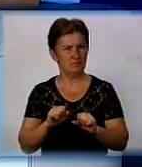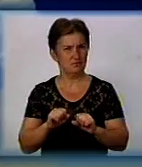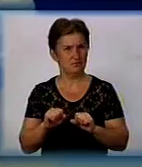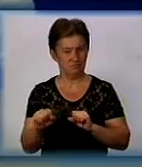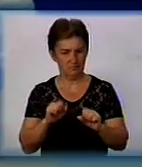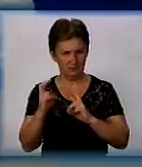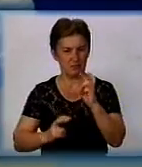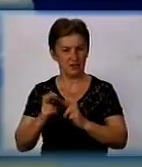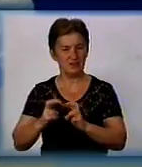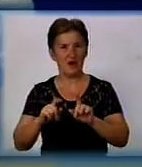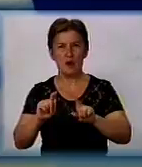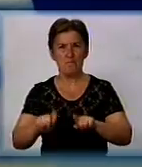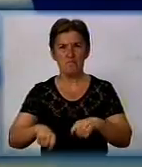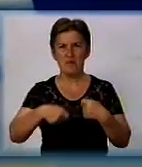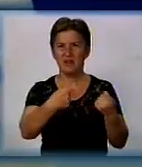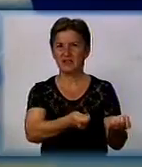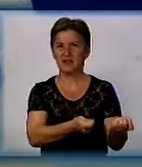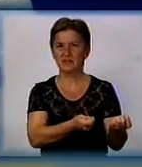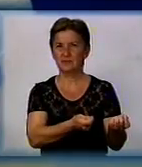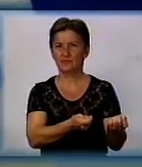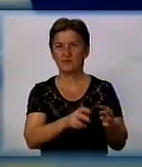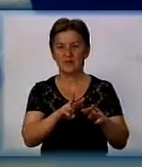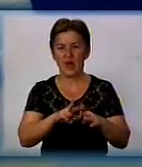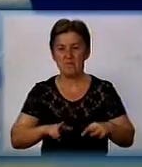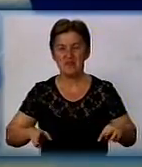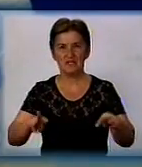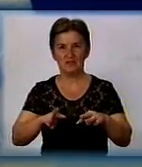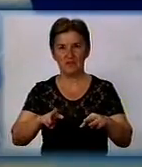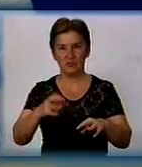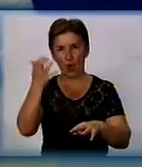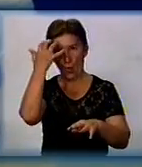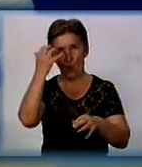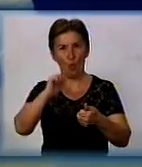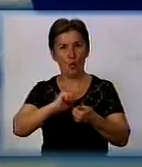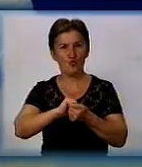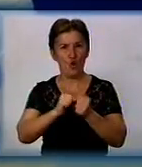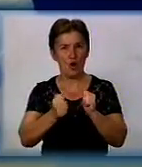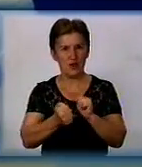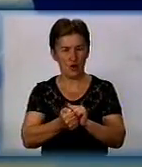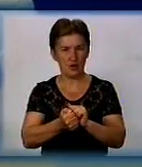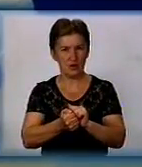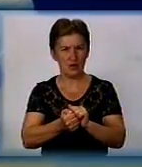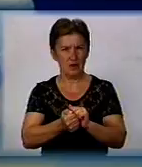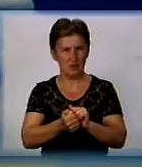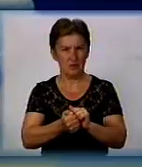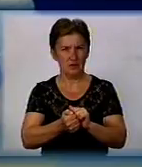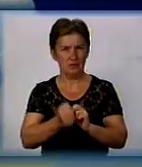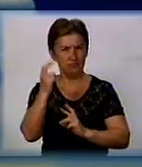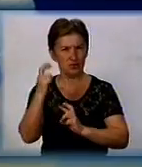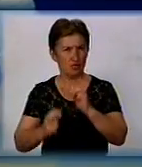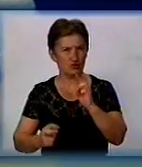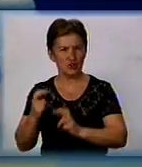Підприємства передано сьогодні в Міністерство угольнє промислості, розрізи, там,